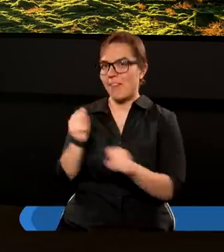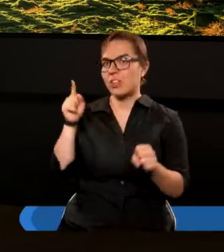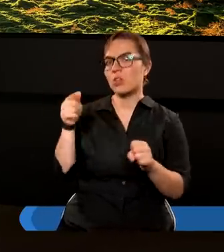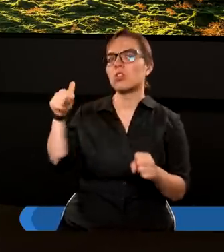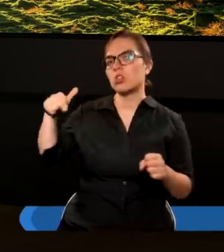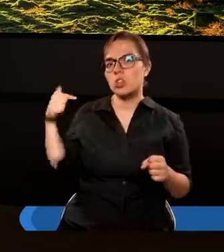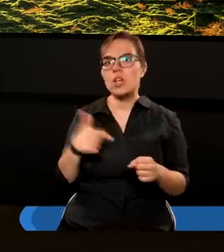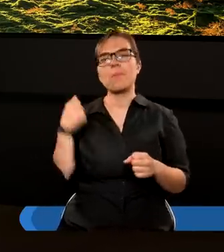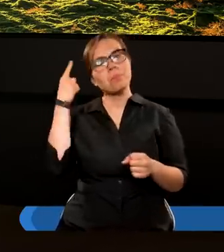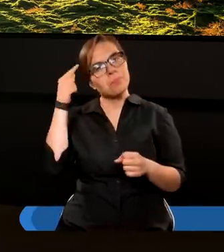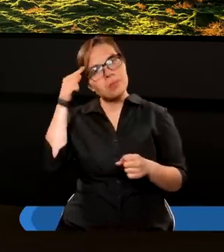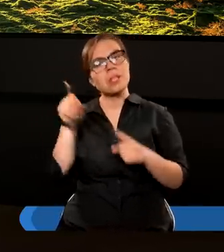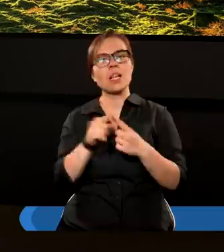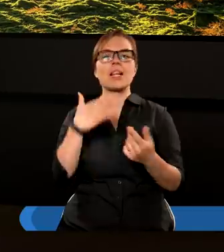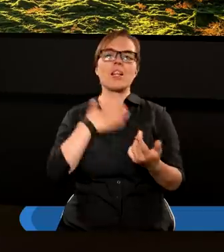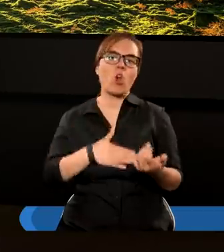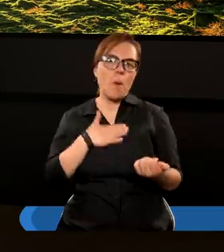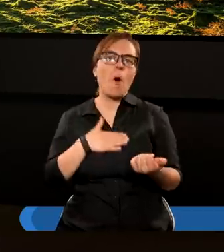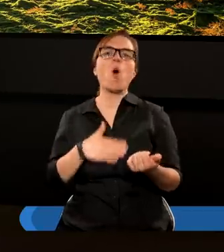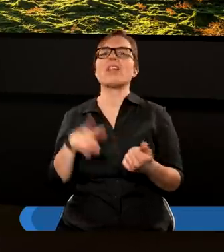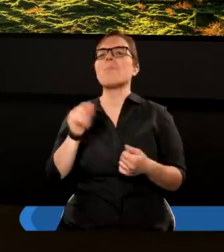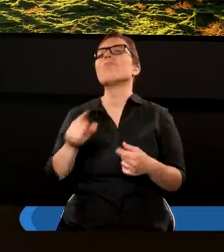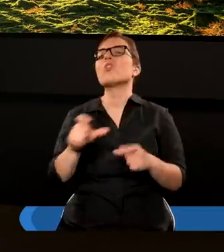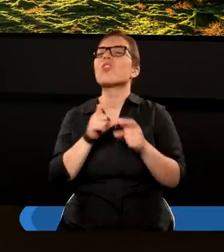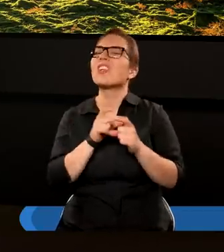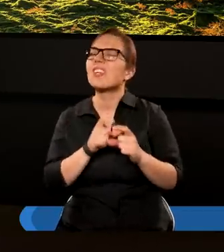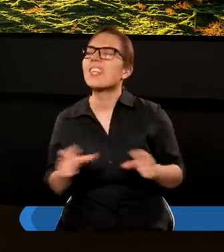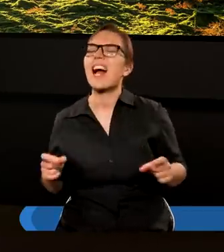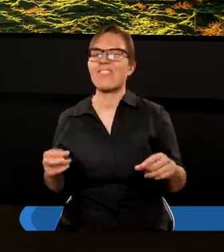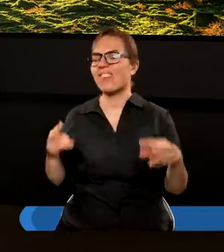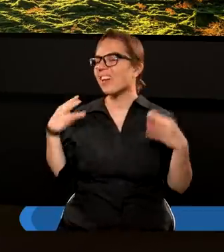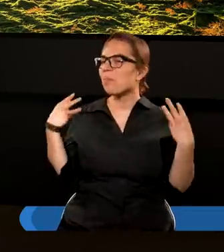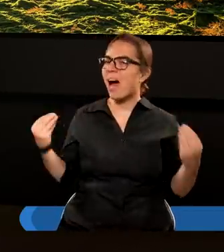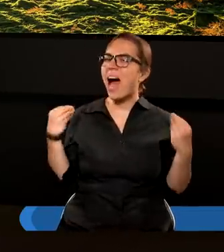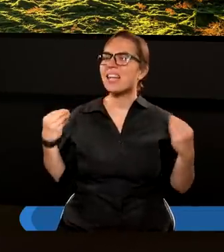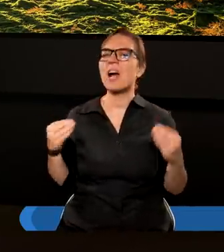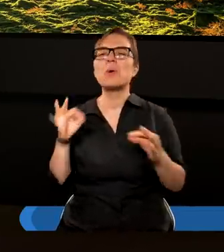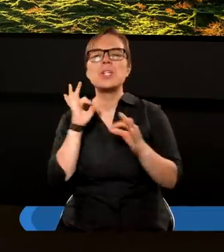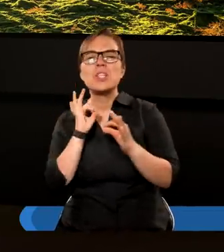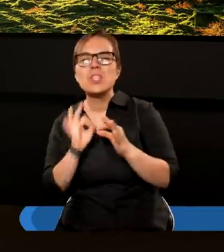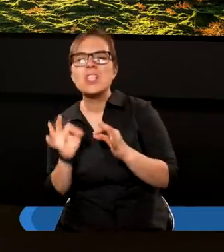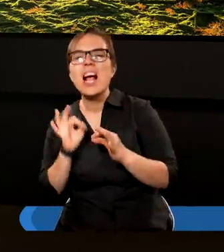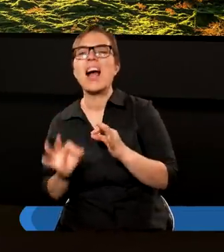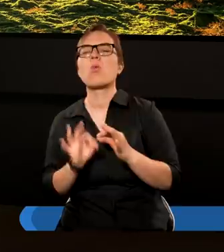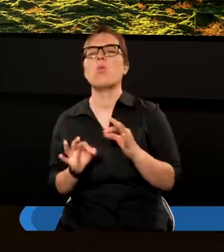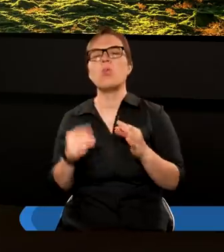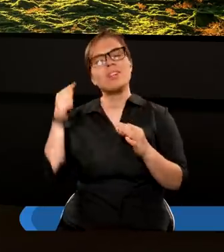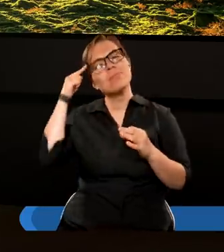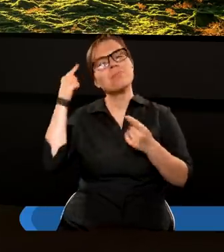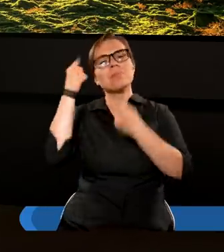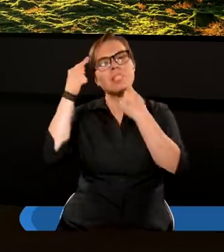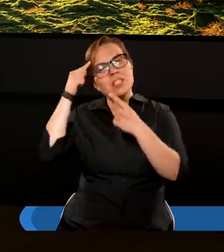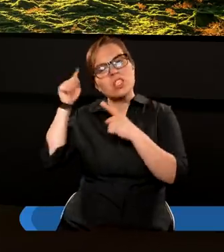myślimy o sobocie, bo to jest taki czas, w możemy myśleć o Bożych